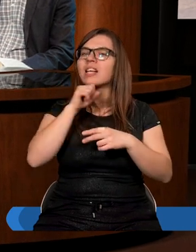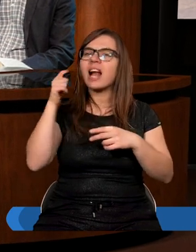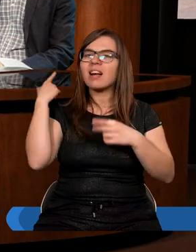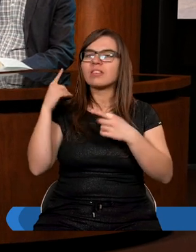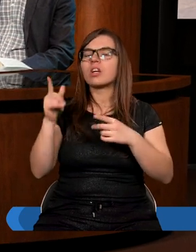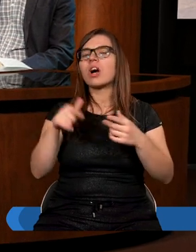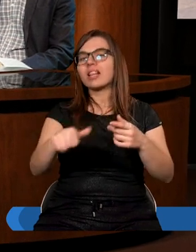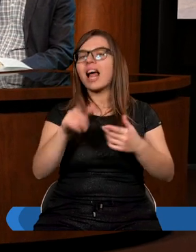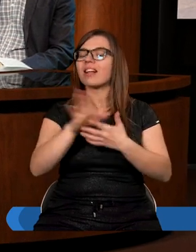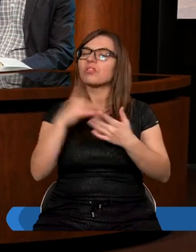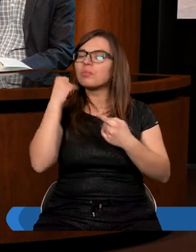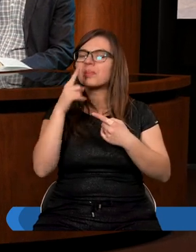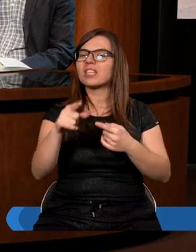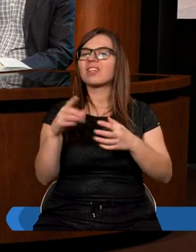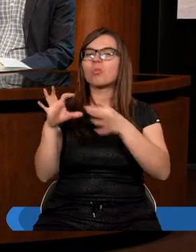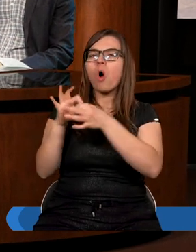kojarzy właśnie z tym,